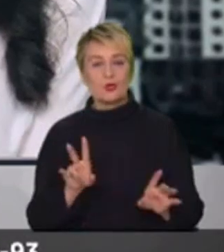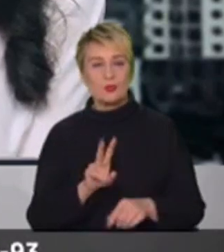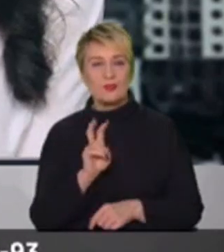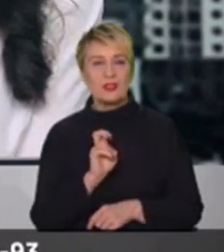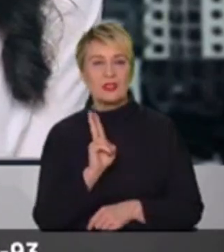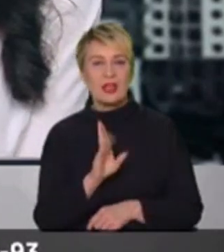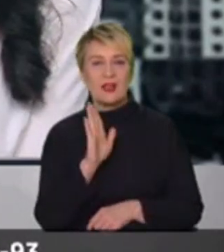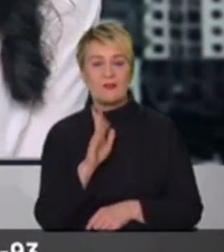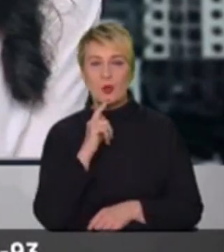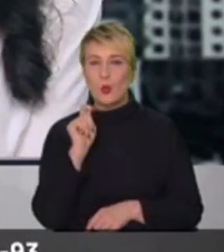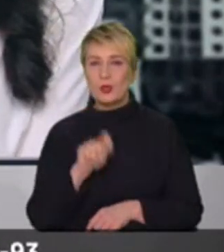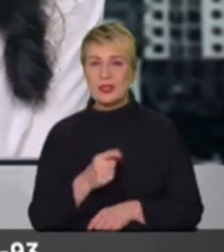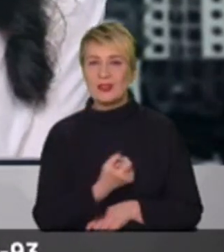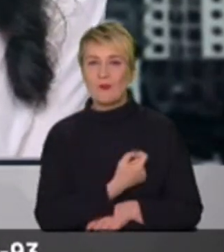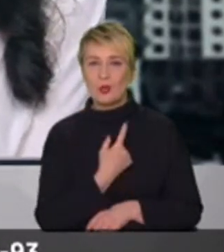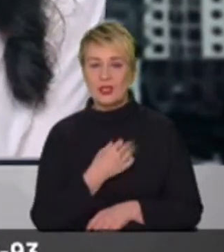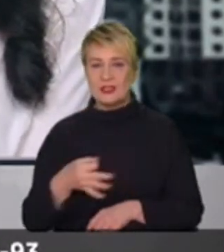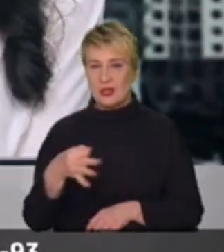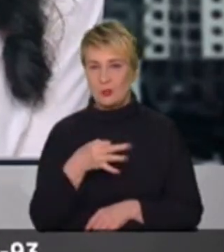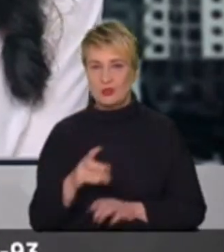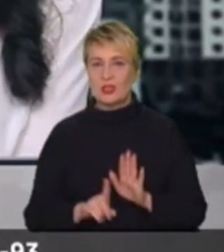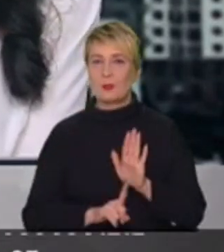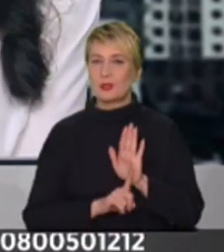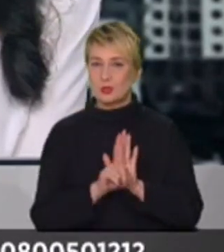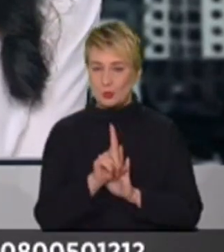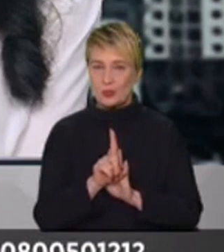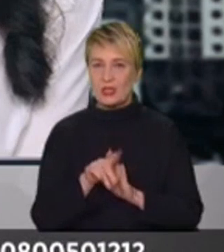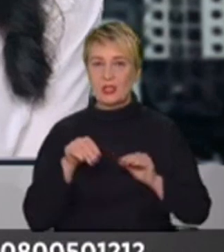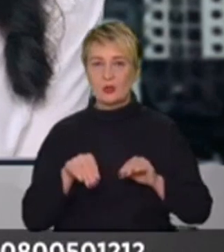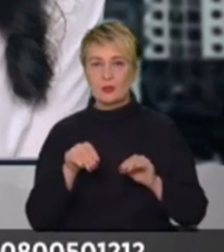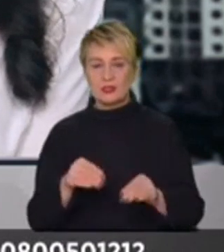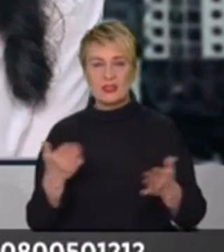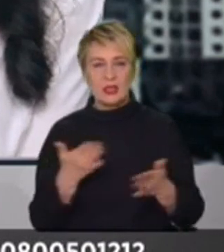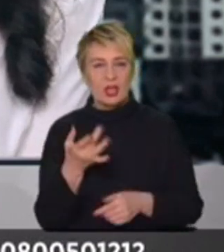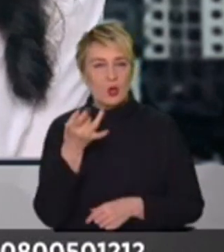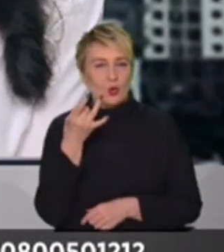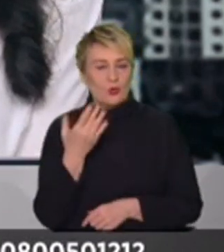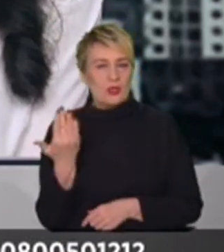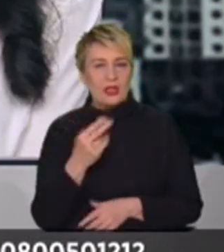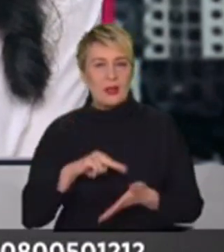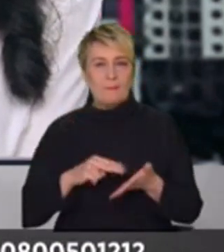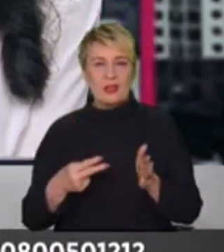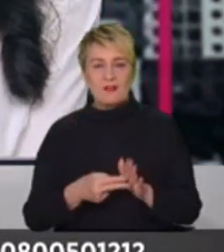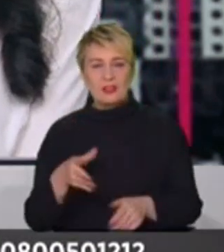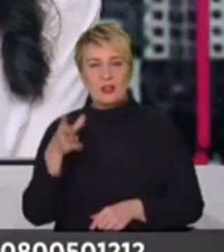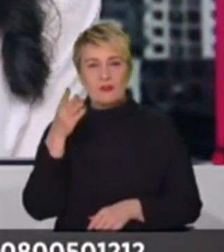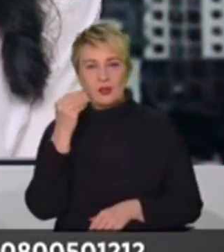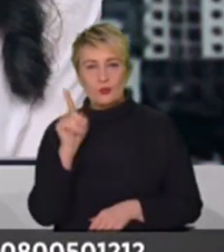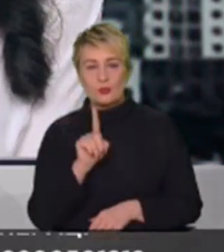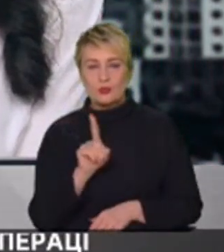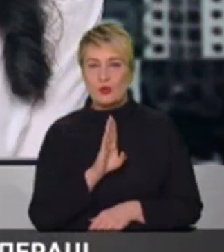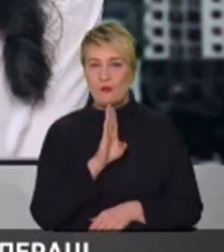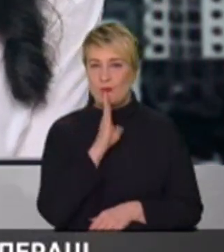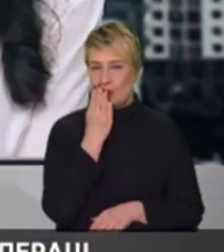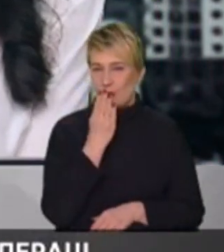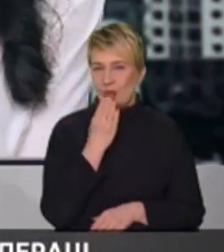Україні, в Одеській області, чи приступили до посівної, які культури, які ваші плани, враховуючи, що ворог, звісно, точить